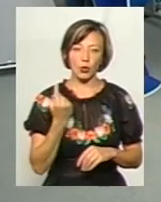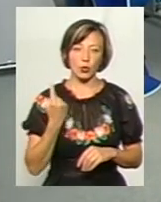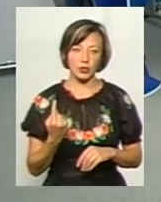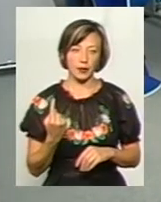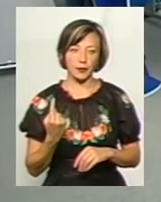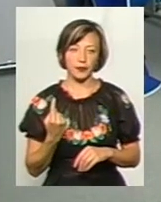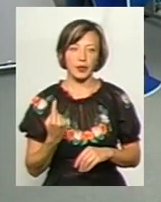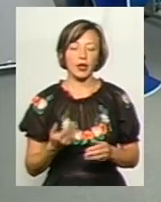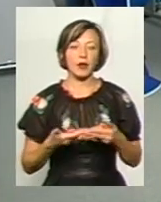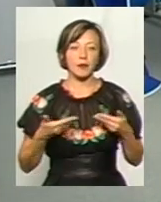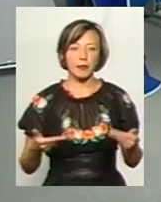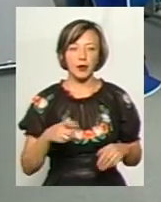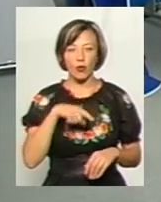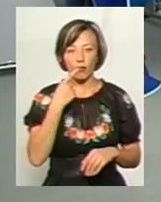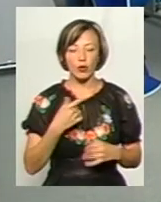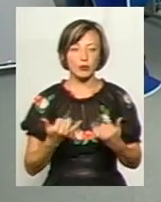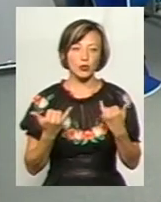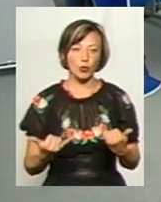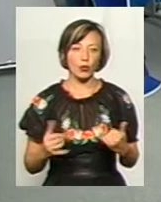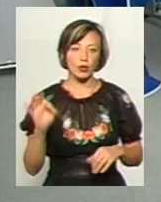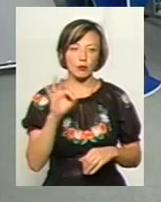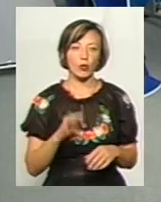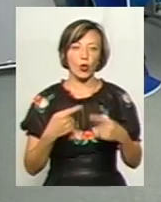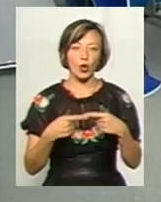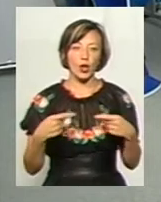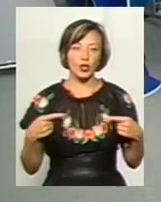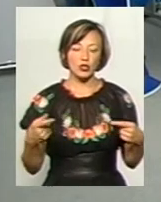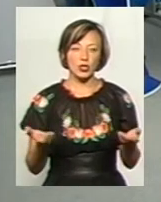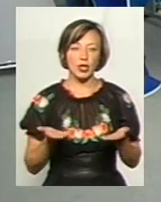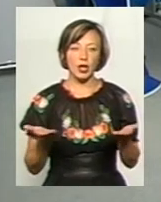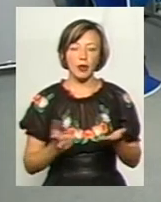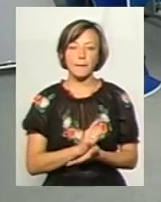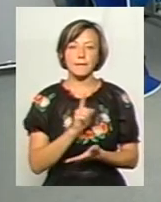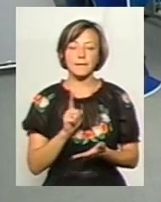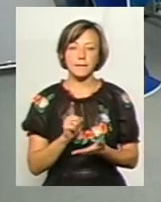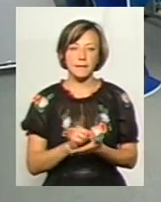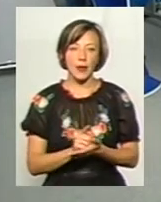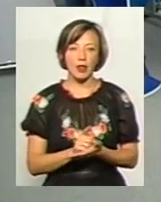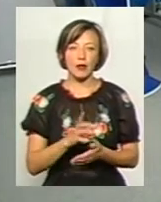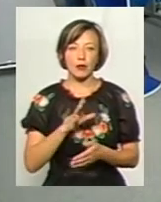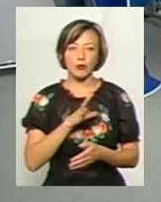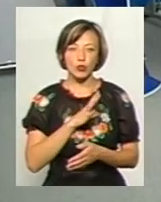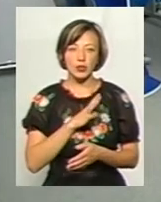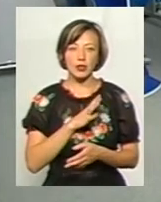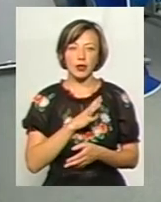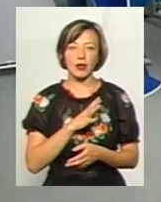Ми говоримо сьогодні про речі, які мали б бути просто аксіомними.